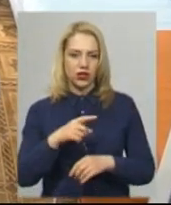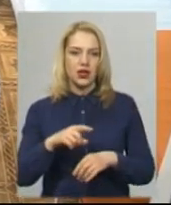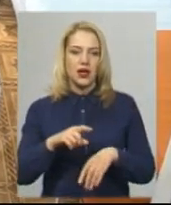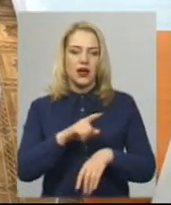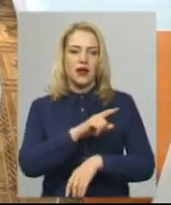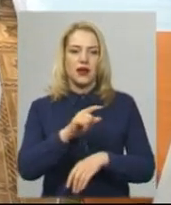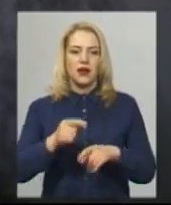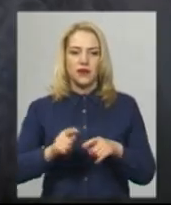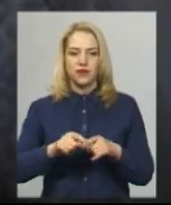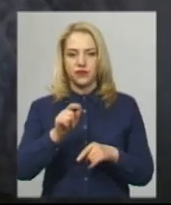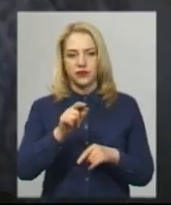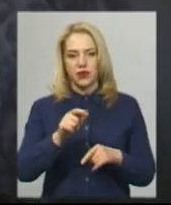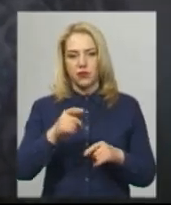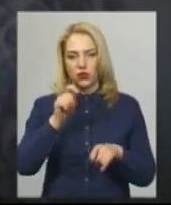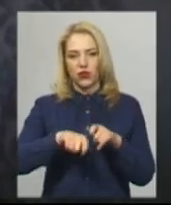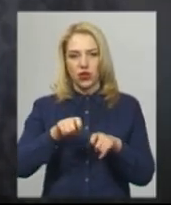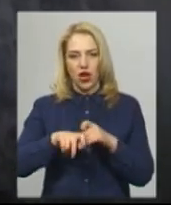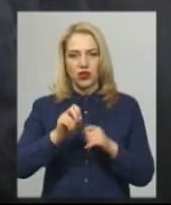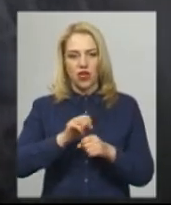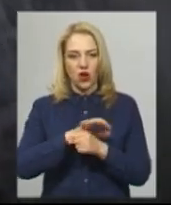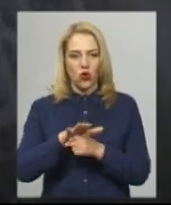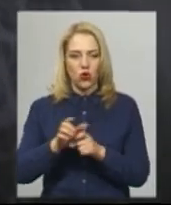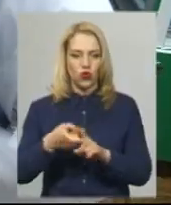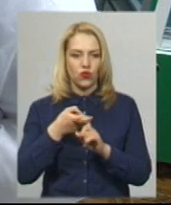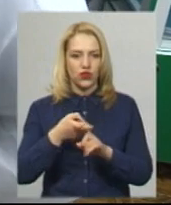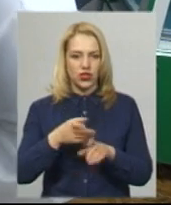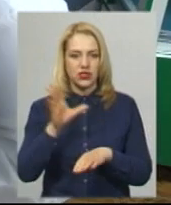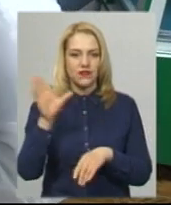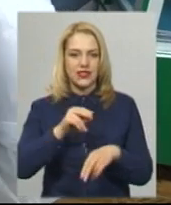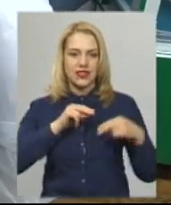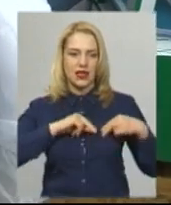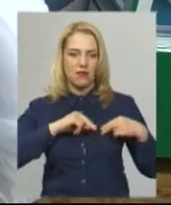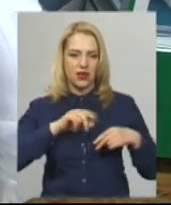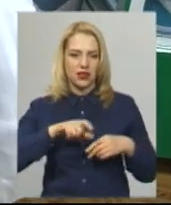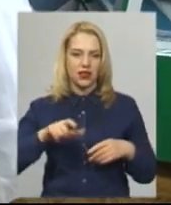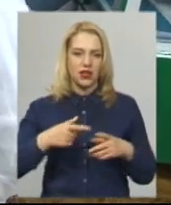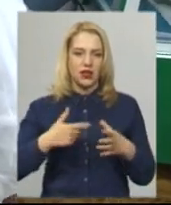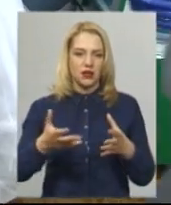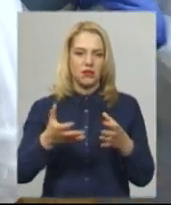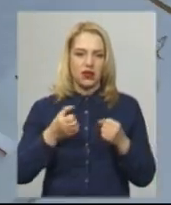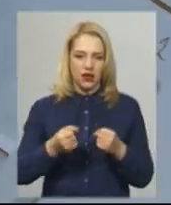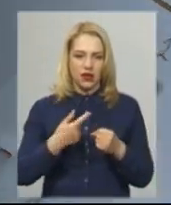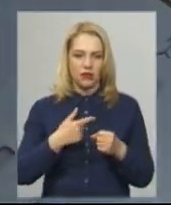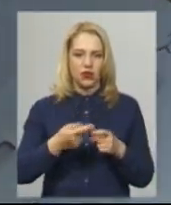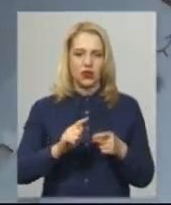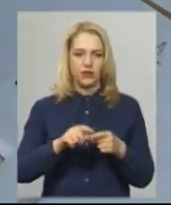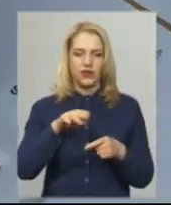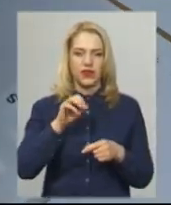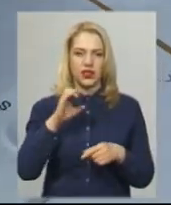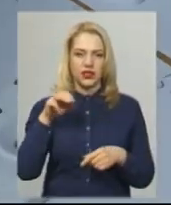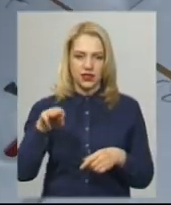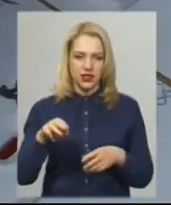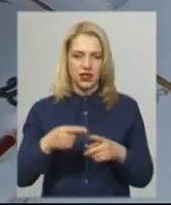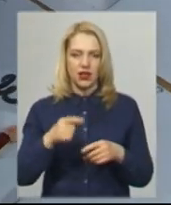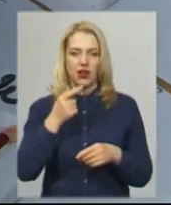експрес-тестування на наявність коронавірусу, розповідає сімейний лікар Галина Когут. тест, сюди йде